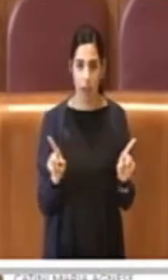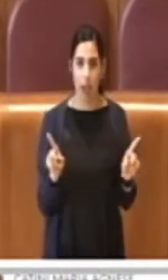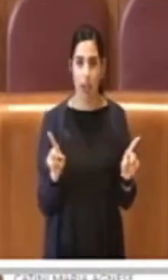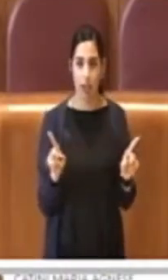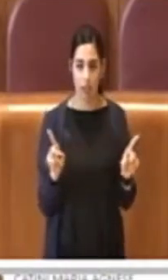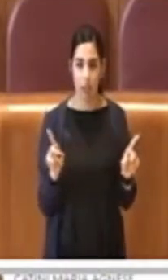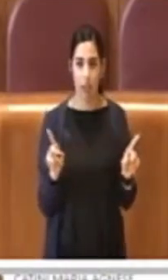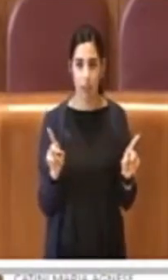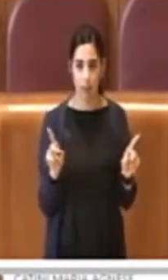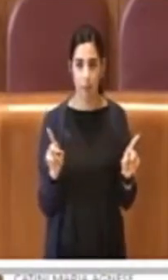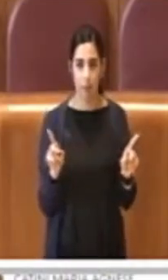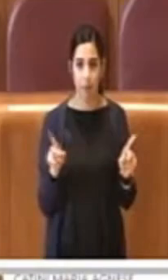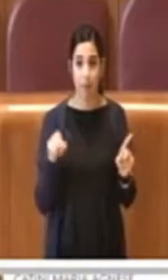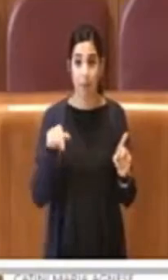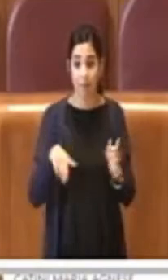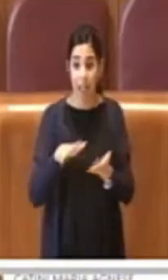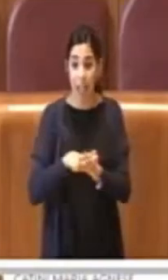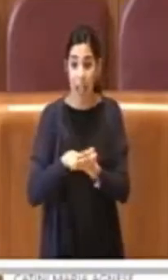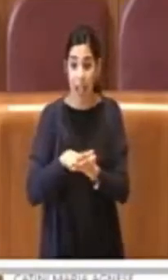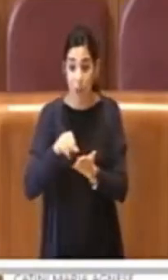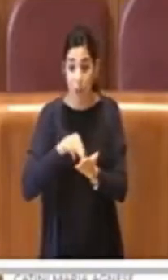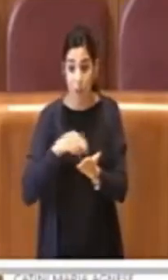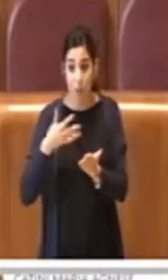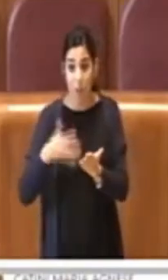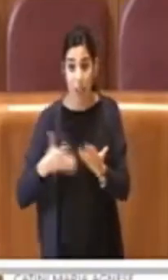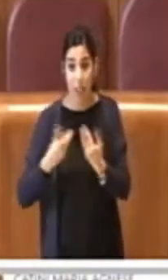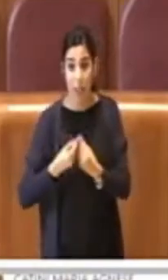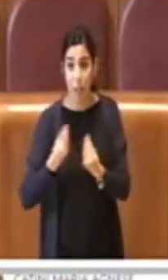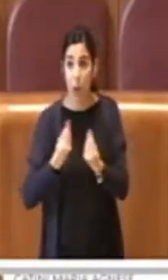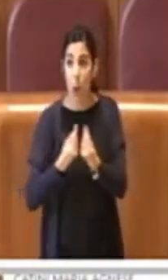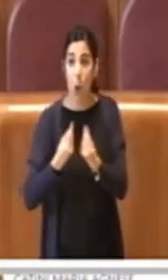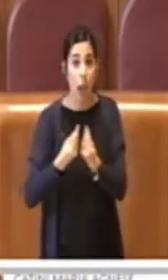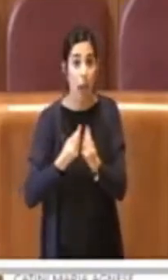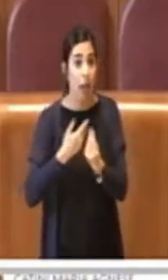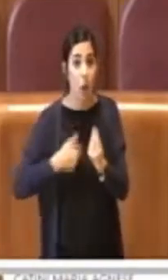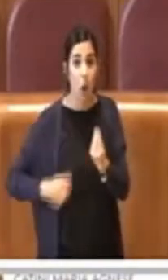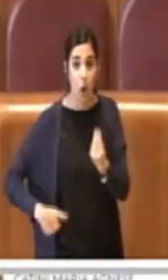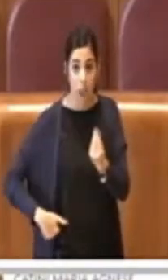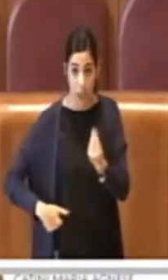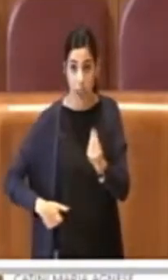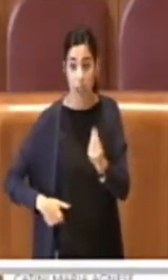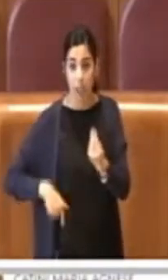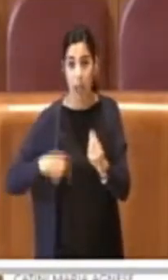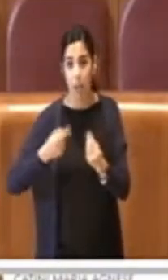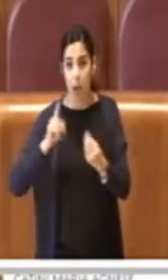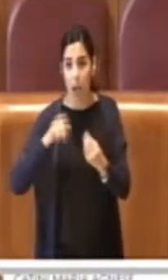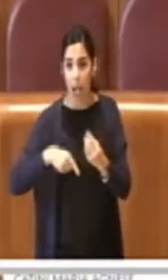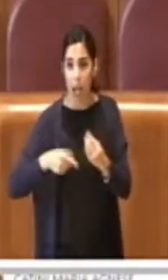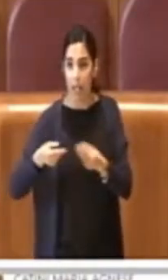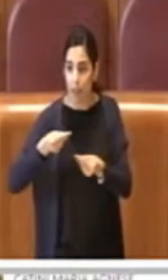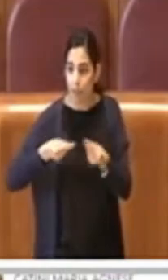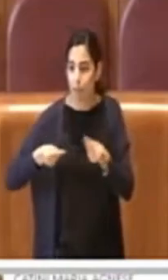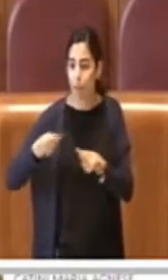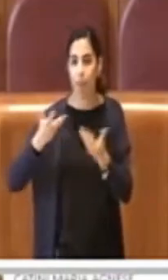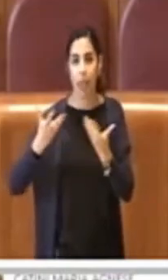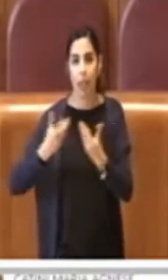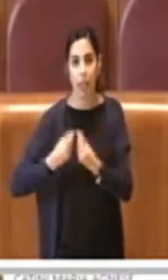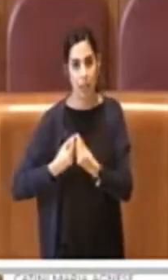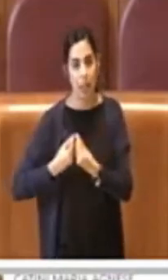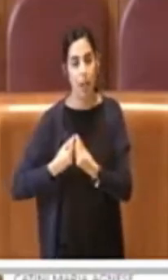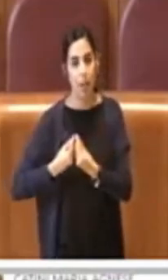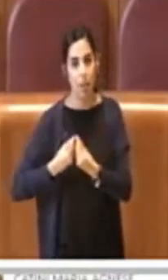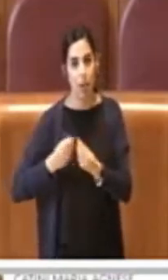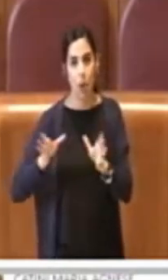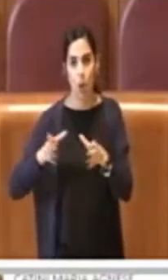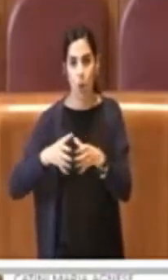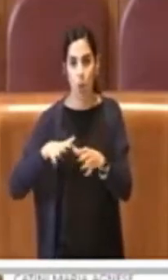scritto quest'atto con i colleghi consiglieri, poi anche condiviso con il gruppo